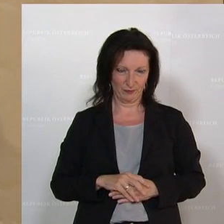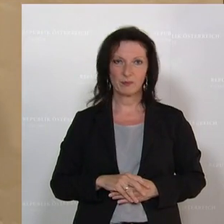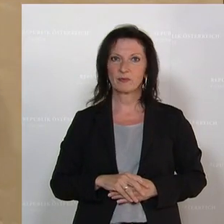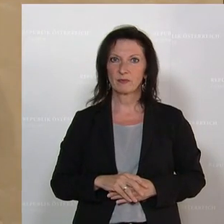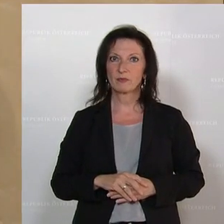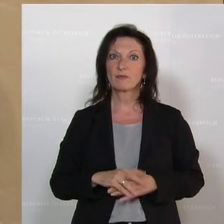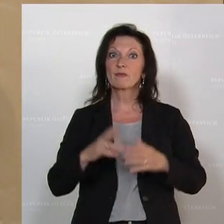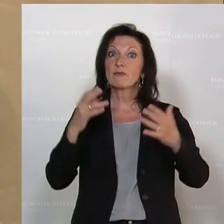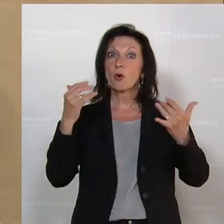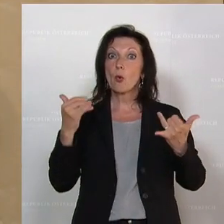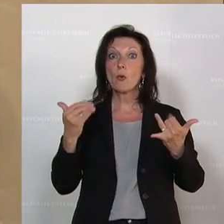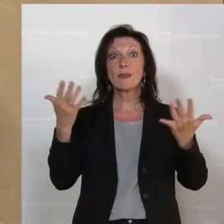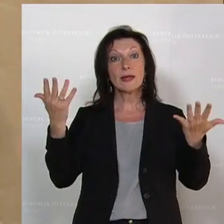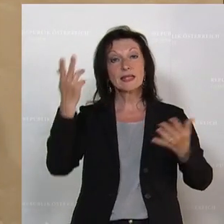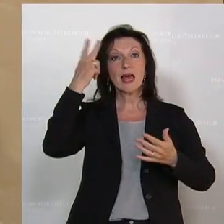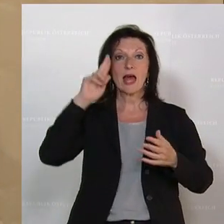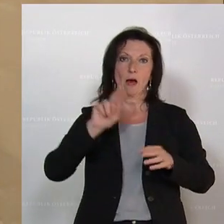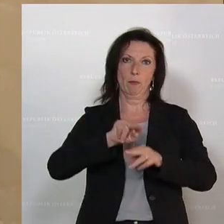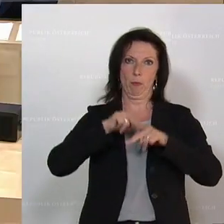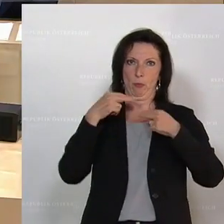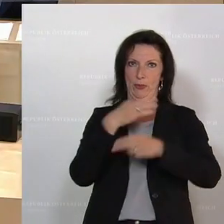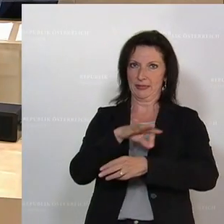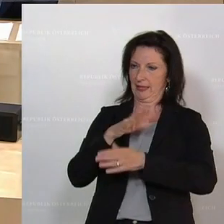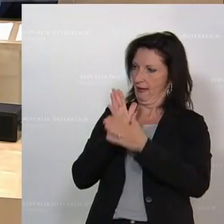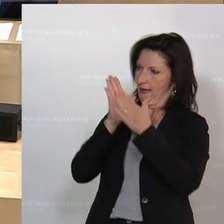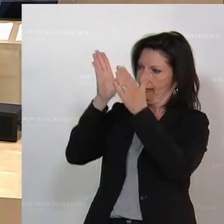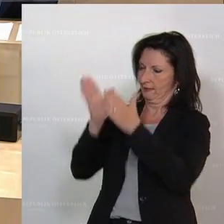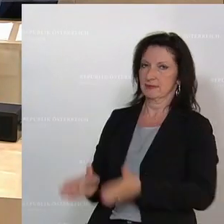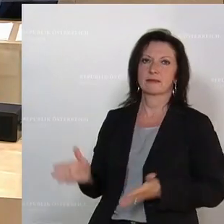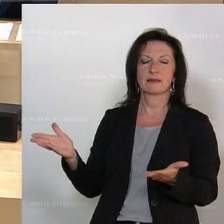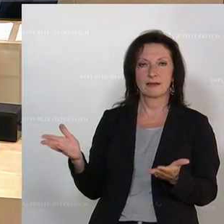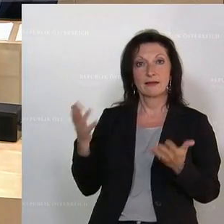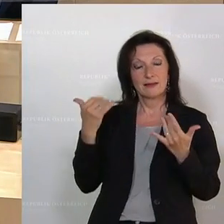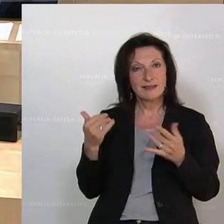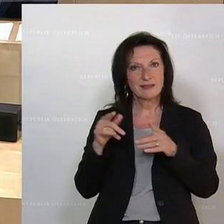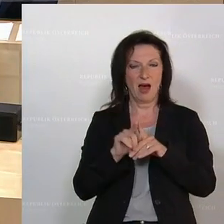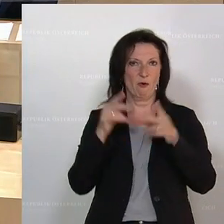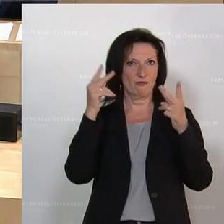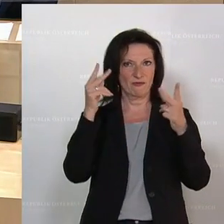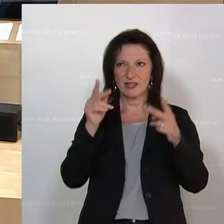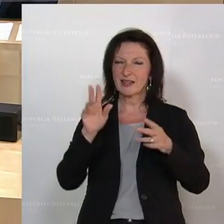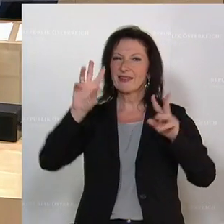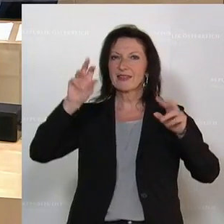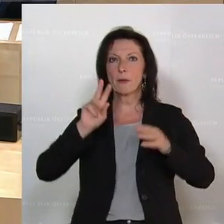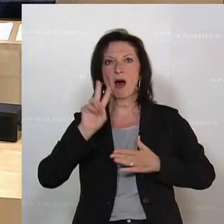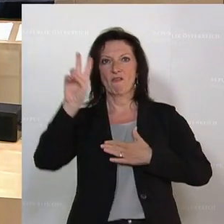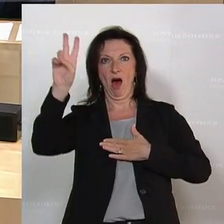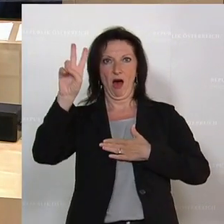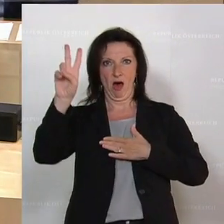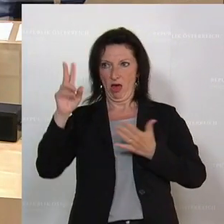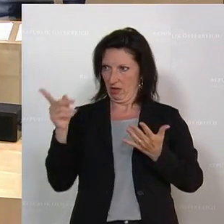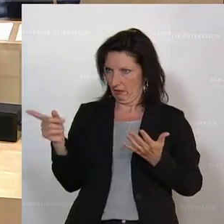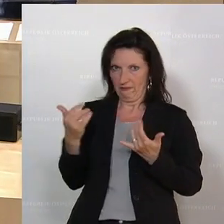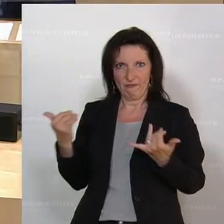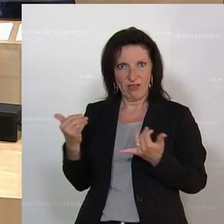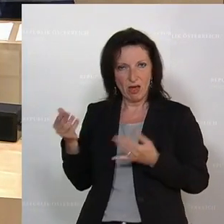Und damit komme ich zu Ihnen, Herr Bundeskanzler, weil es geht hier auch um die Frage, wie Sie mit der Wahrheit umgehen. Und beim